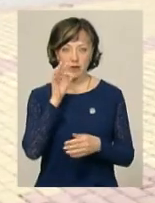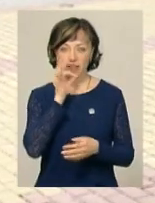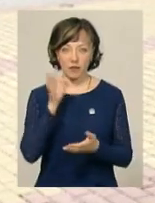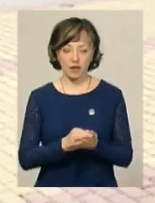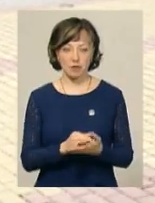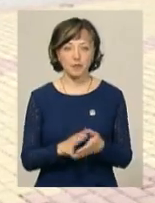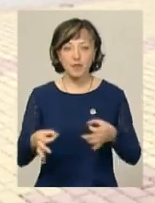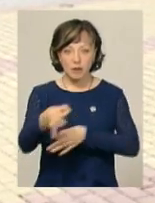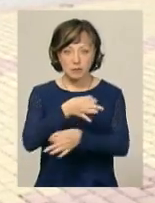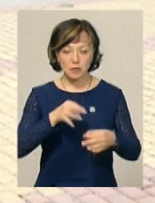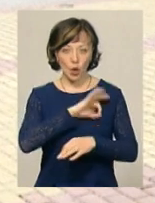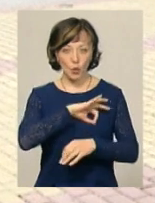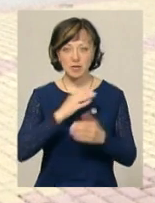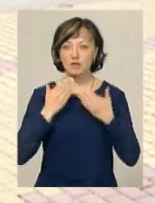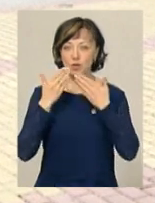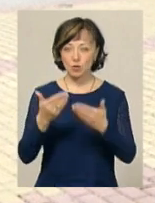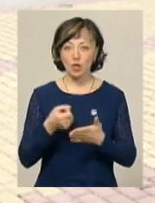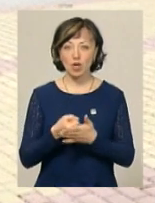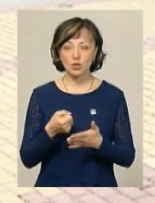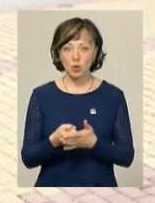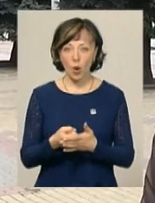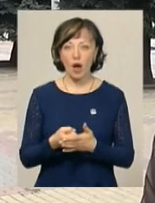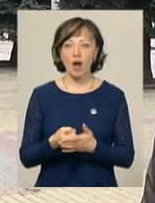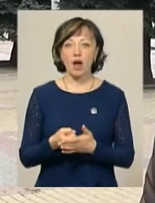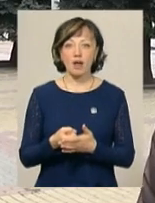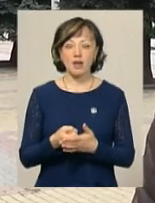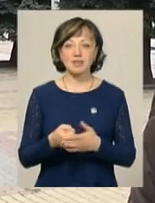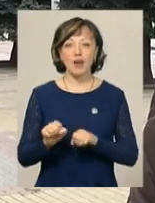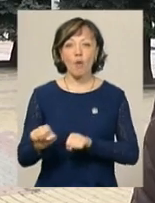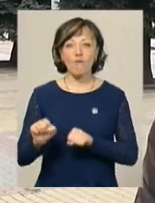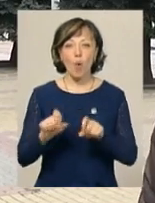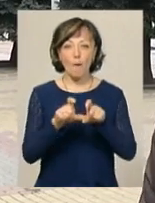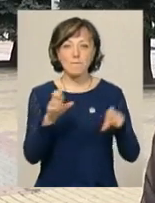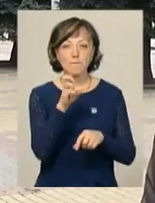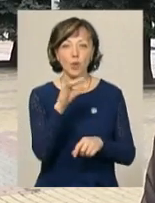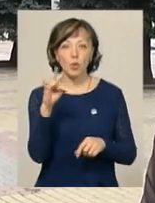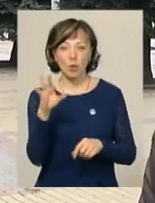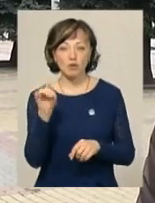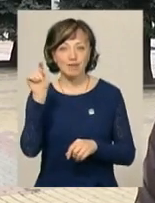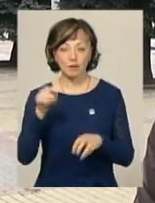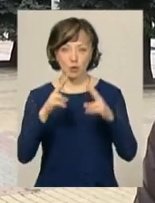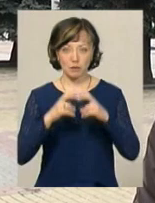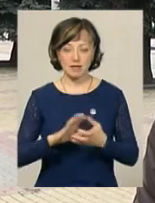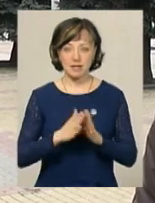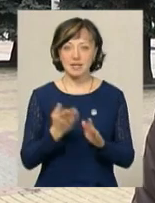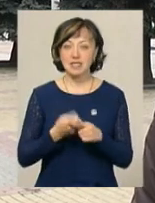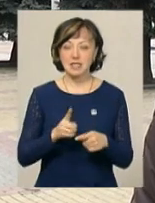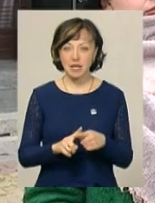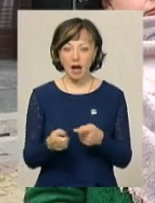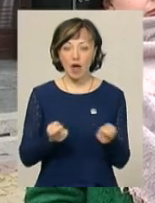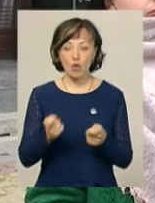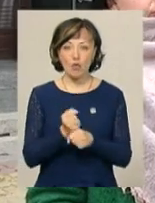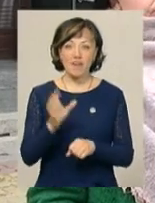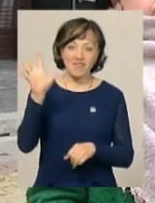Порадившись з юристами, Юрій звернувся до Моторно-транспортного страхового бюро України, аби там розібрались у ситуації. Ця структура керує